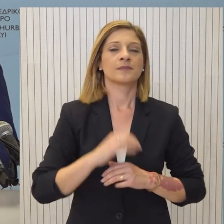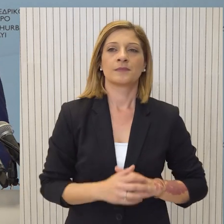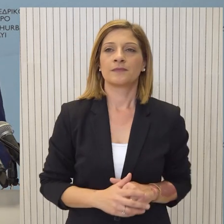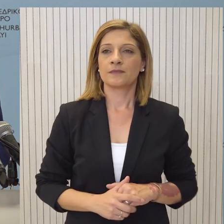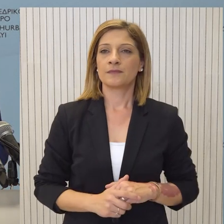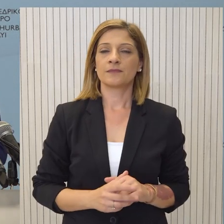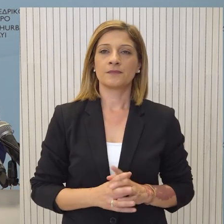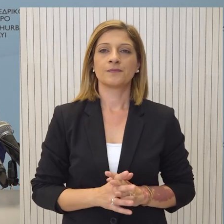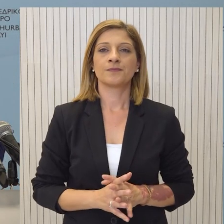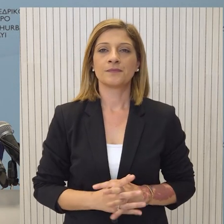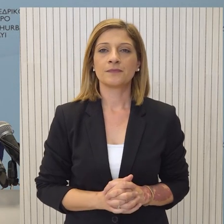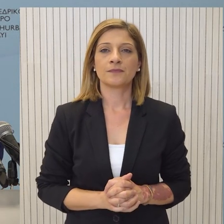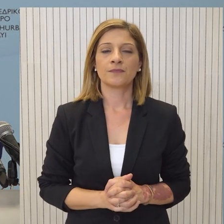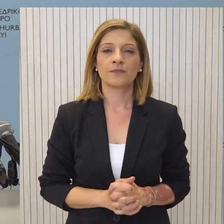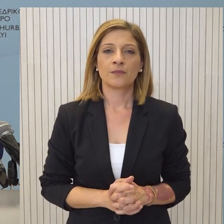Ευχαριστώ.